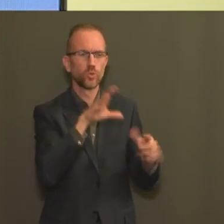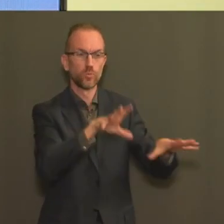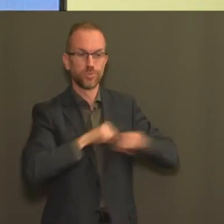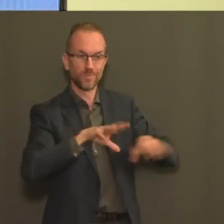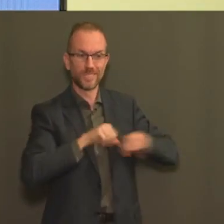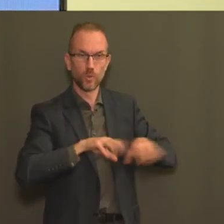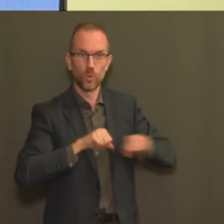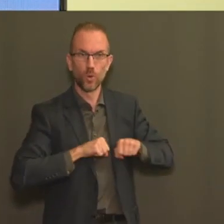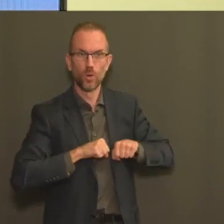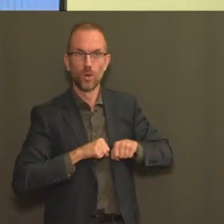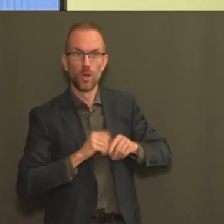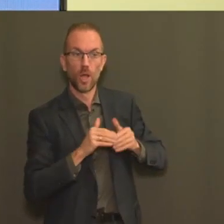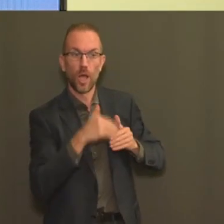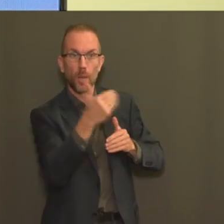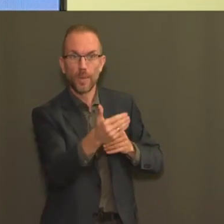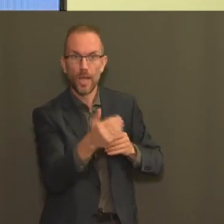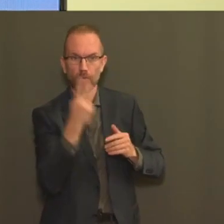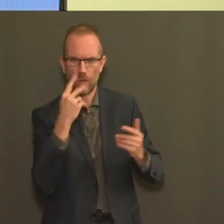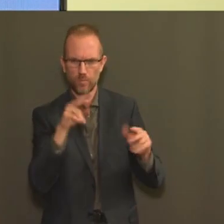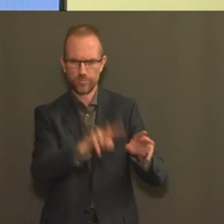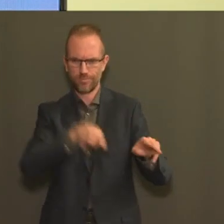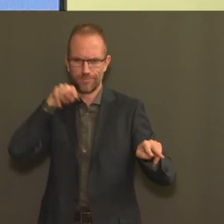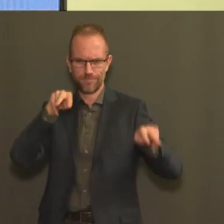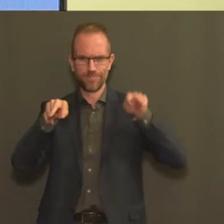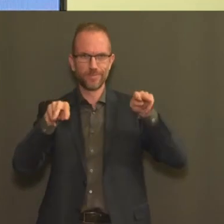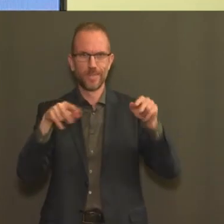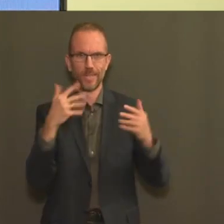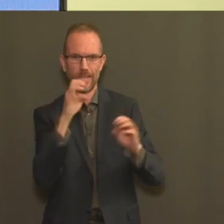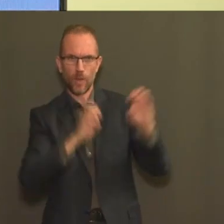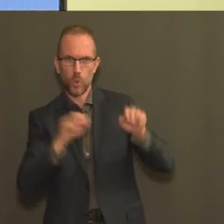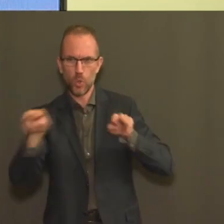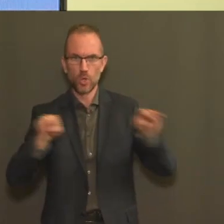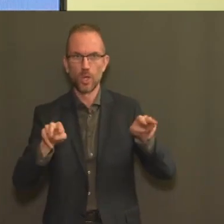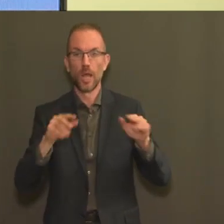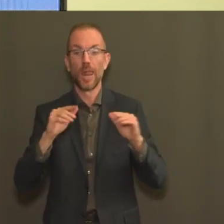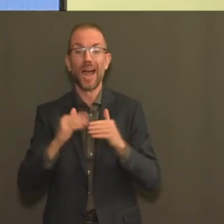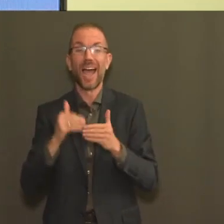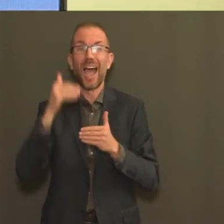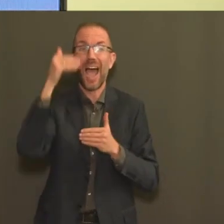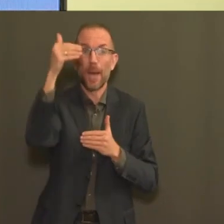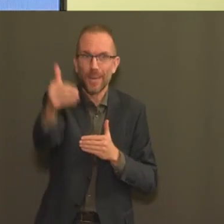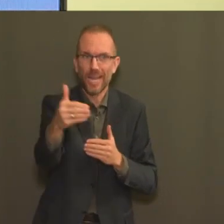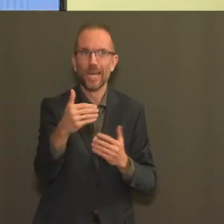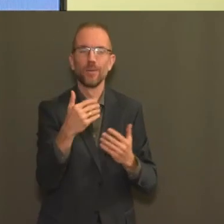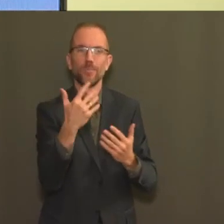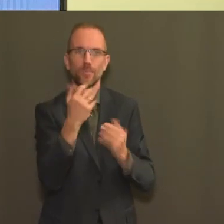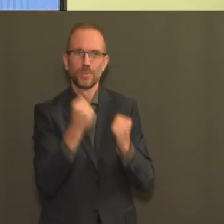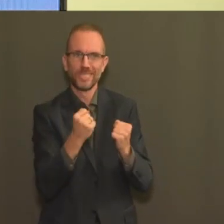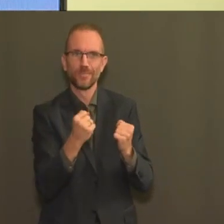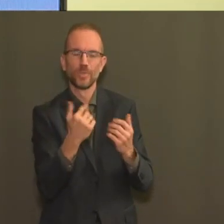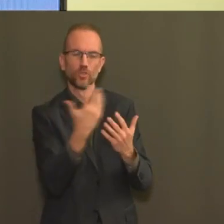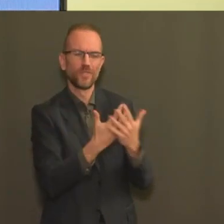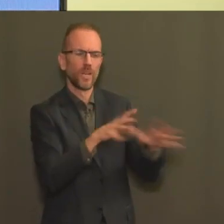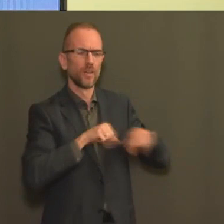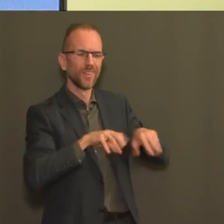Ce nombre de nouvelles contaminations pourrait être un facteur moins important si la population cible est bien protégée, mais pour cela,